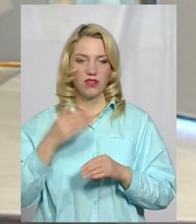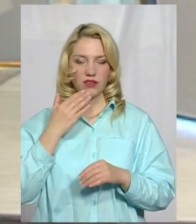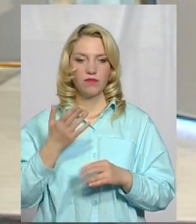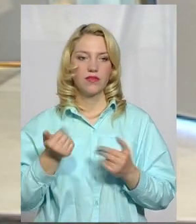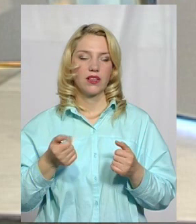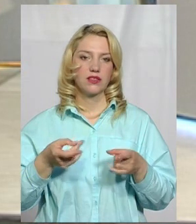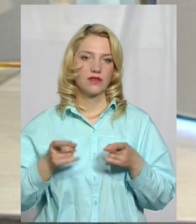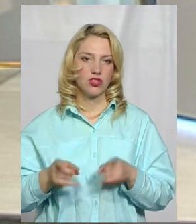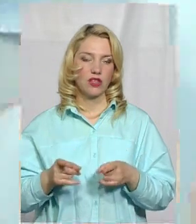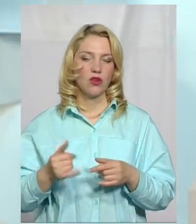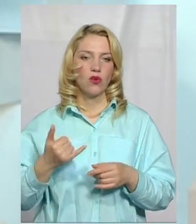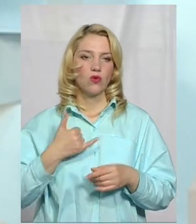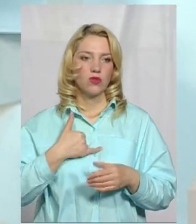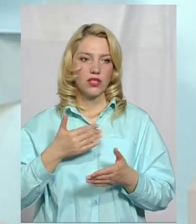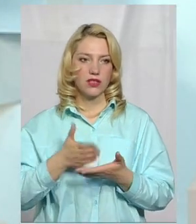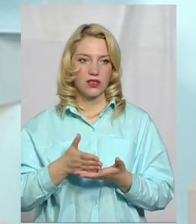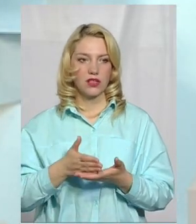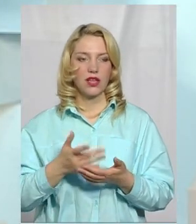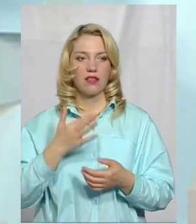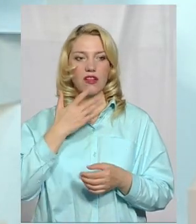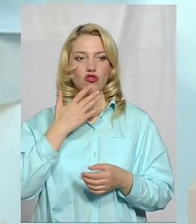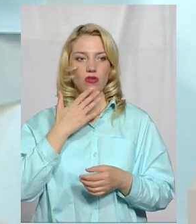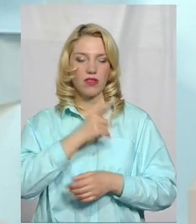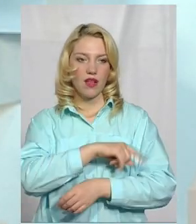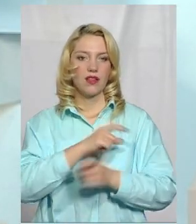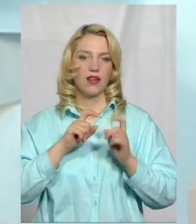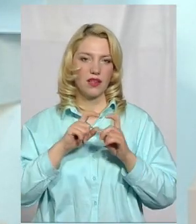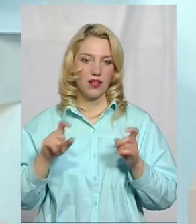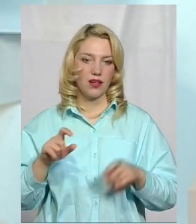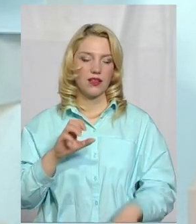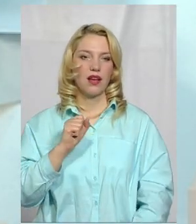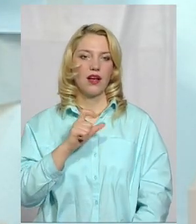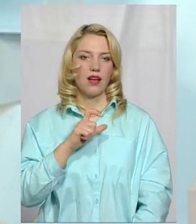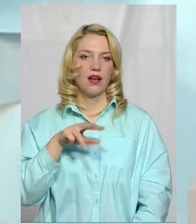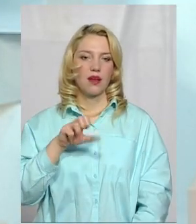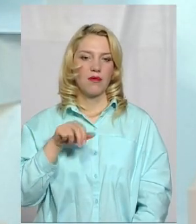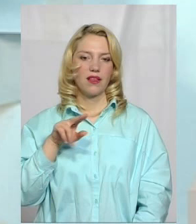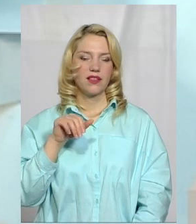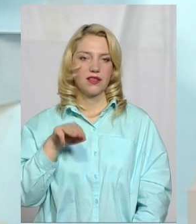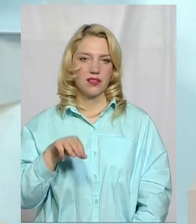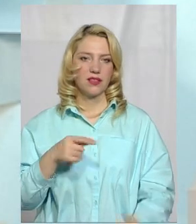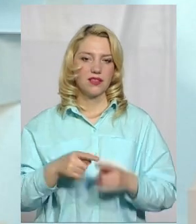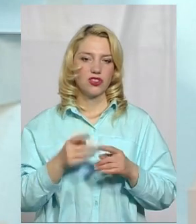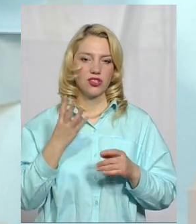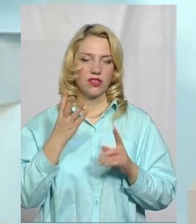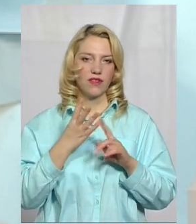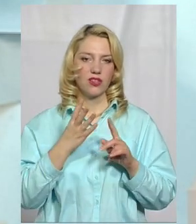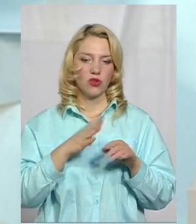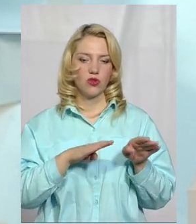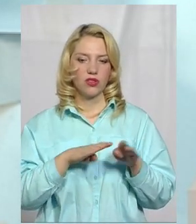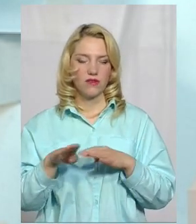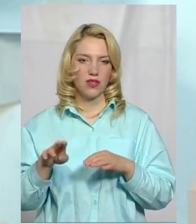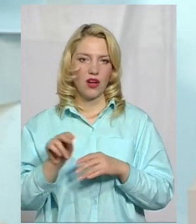звичайно. У нас є національна лікарня, це Охмадит, і четвертого рівня лікувальний заклад.